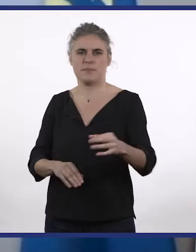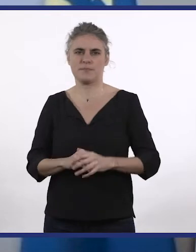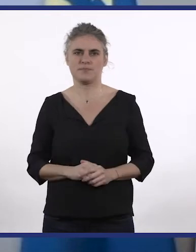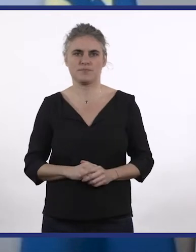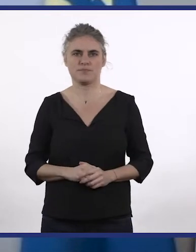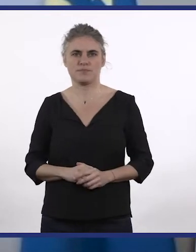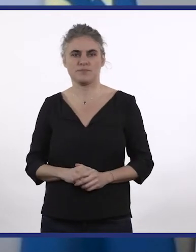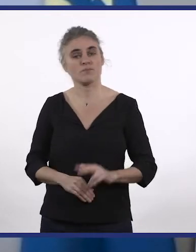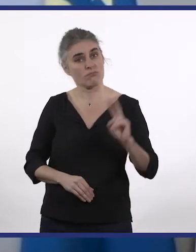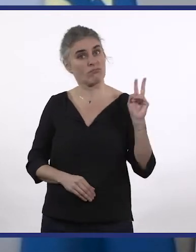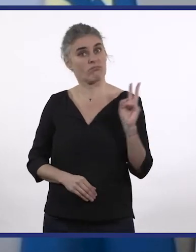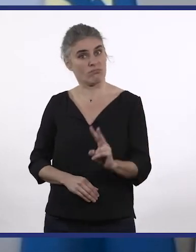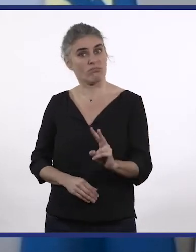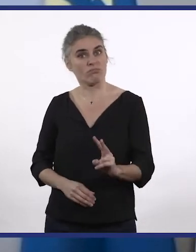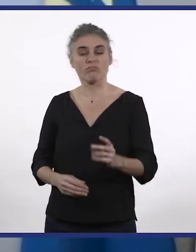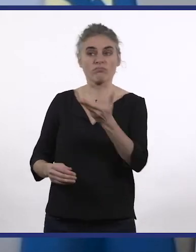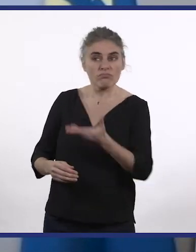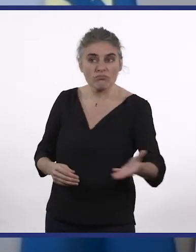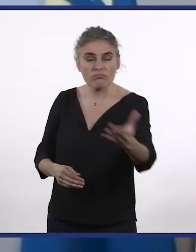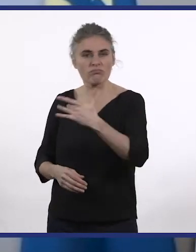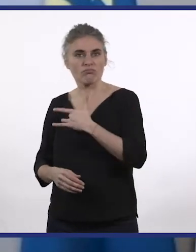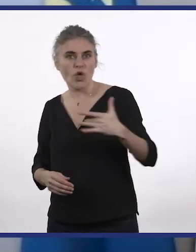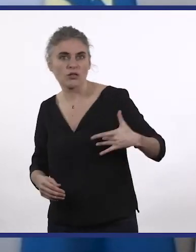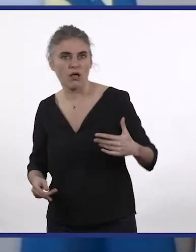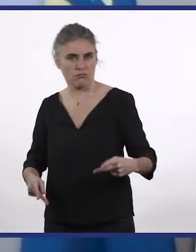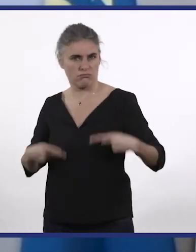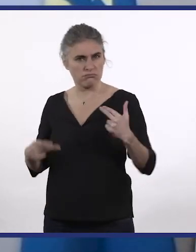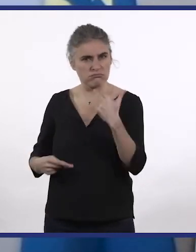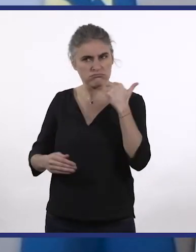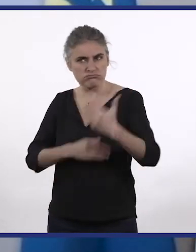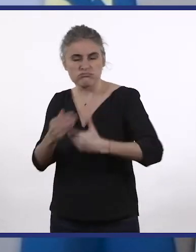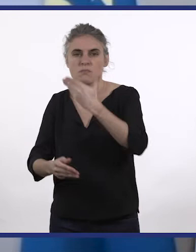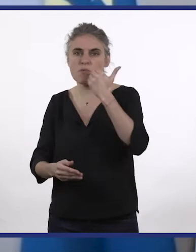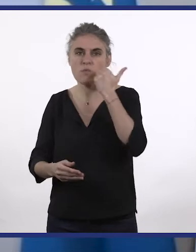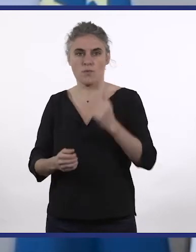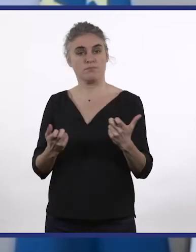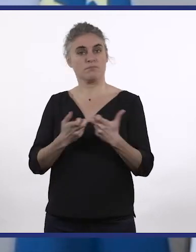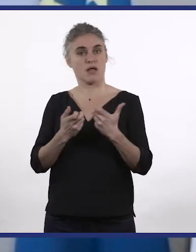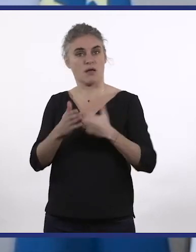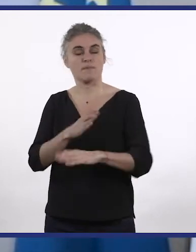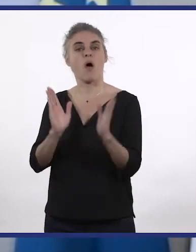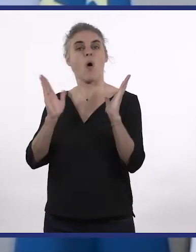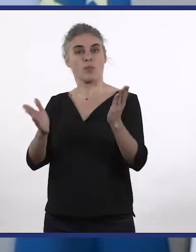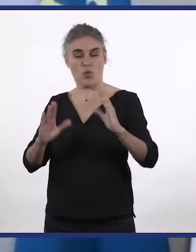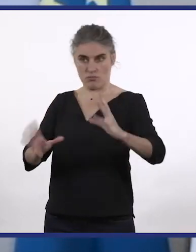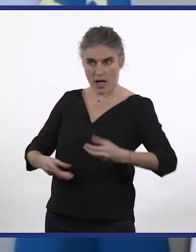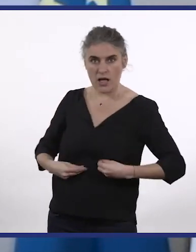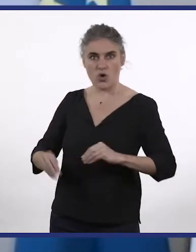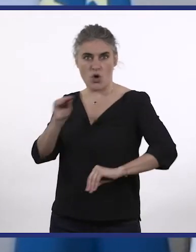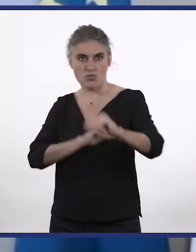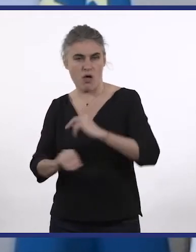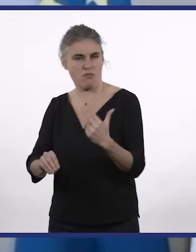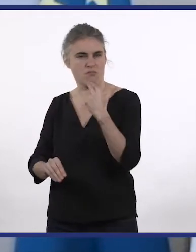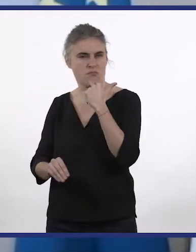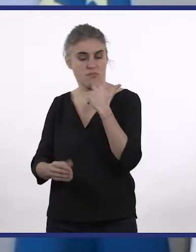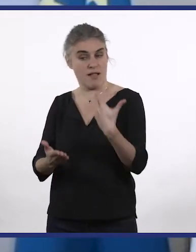présent, des avancées concrètes améliorent la qualité de vie en bonne santé des personnes en situation de handicap. L'accueil et la qualité des soins reçus